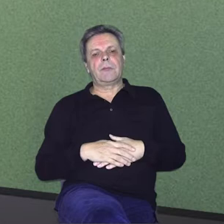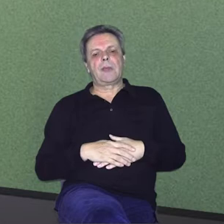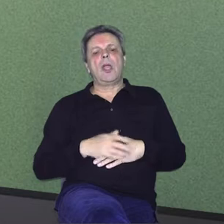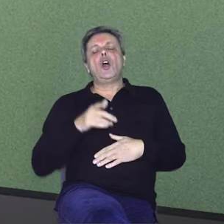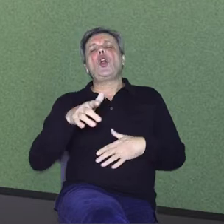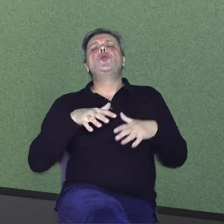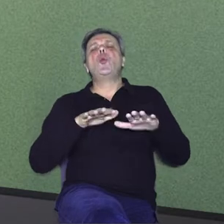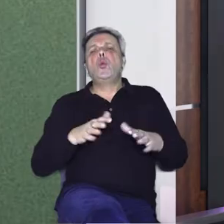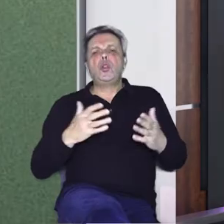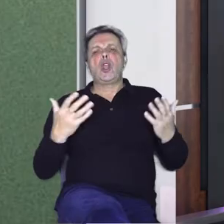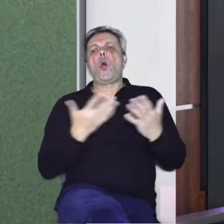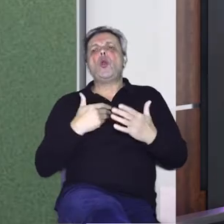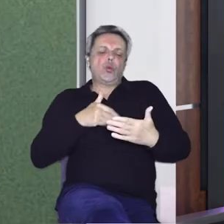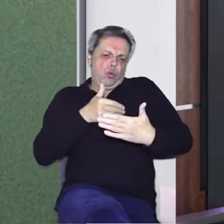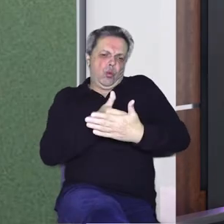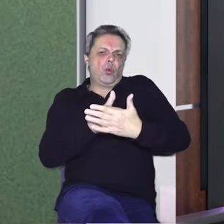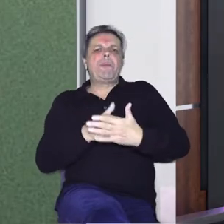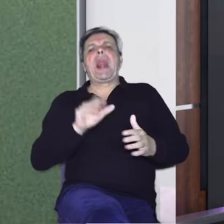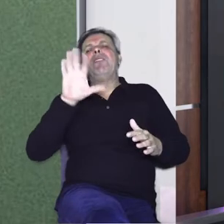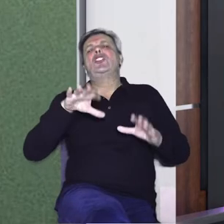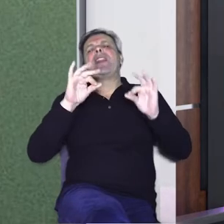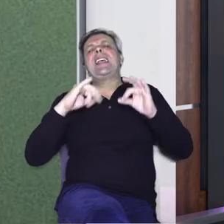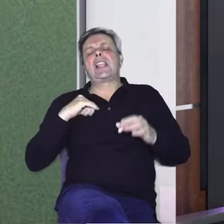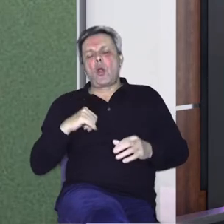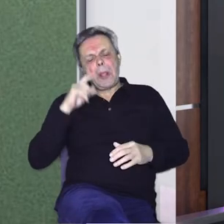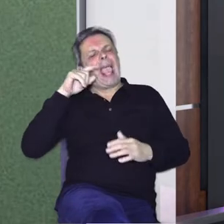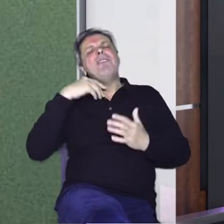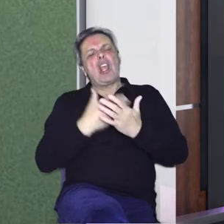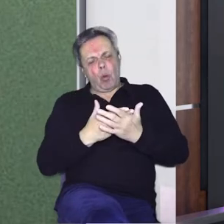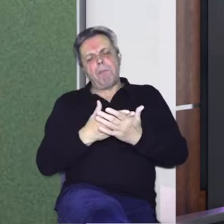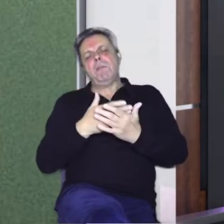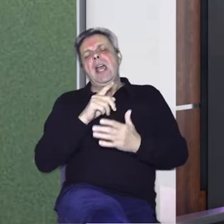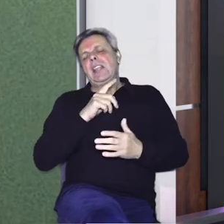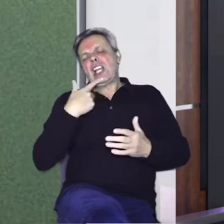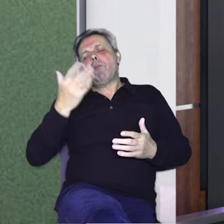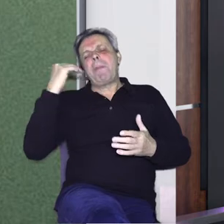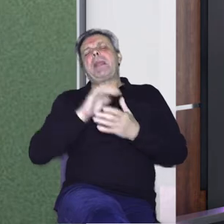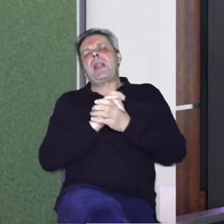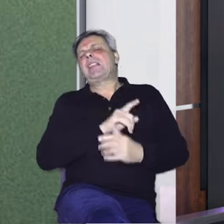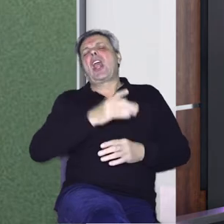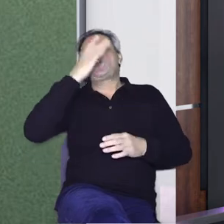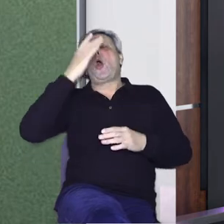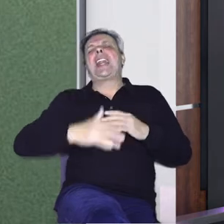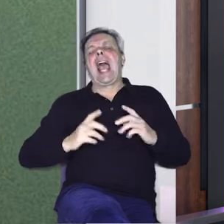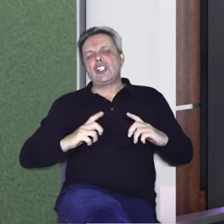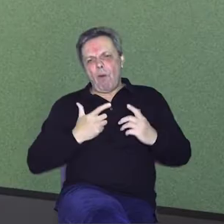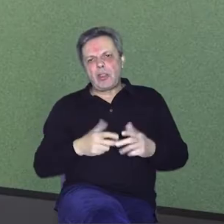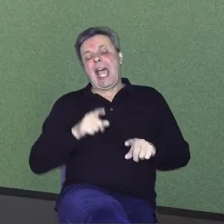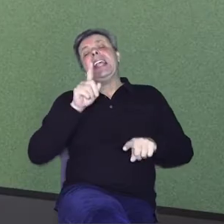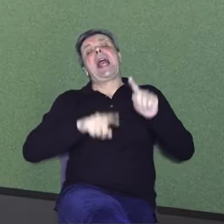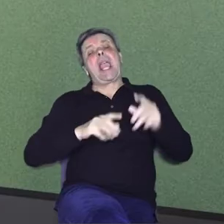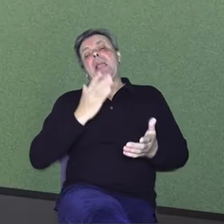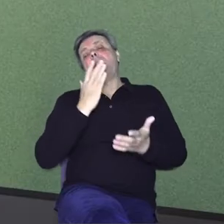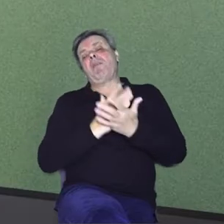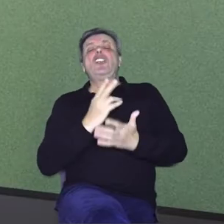Tako je. I to su ljudi koji su već tu uz mene deset godine, ja vjerujem da će biti i do kraja života, jer su neki već sad kumovi, prijatelji budući